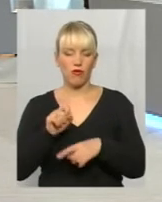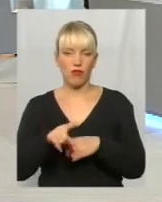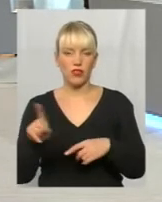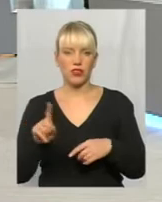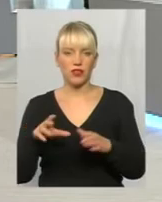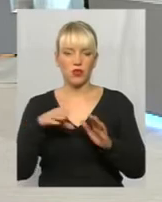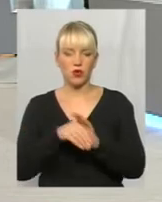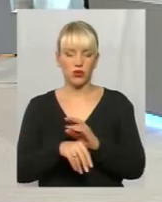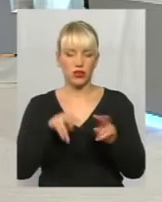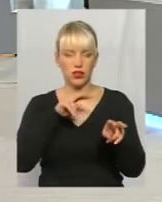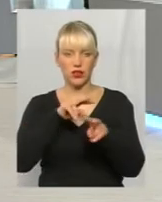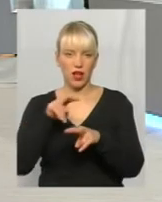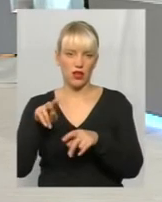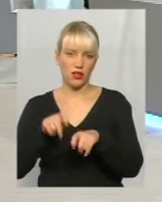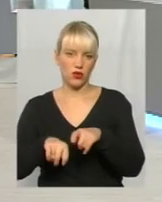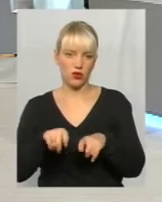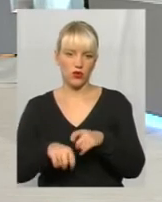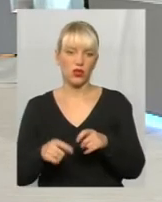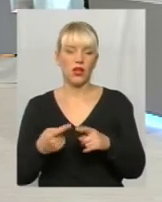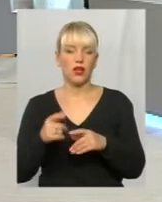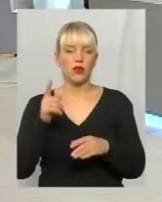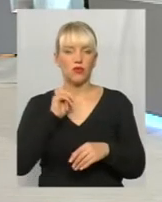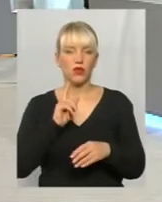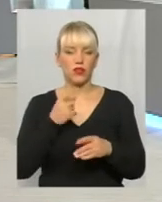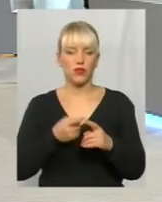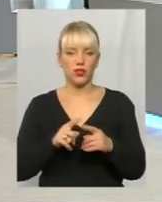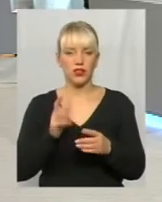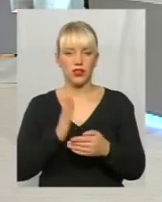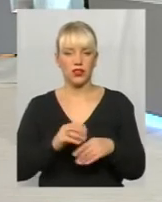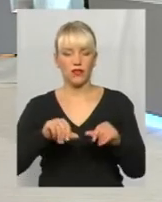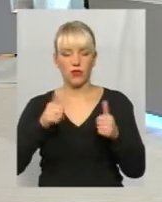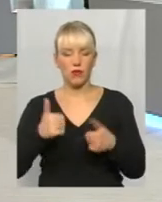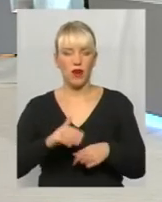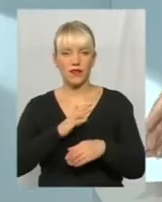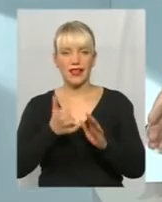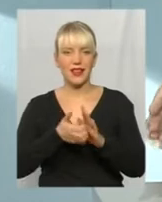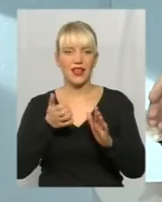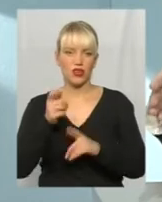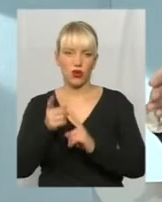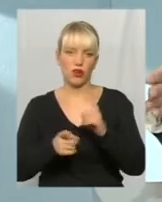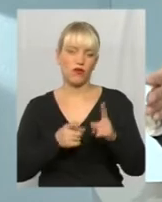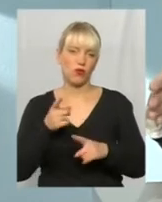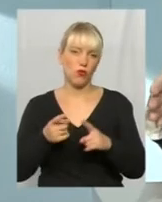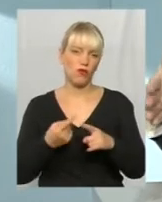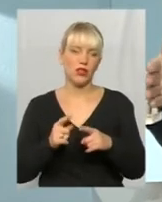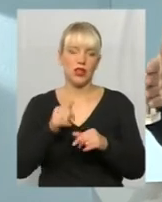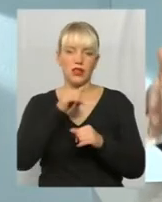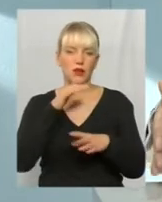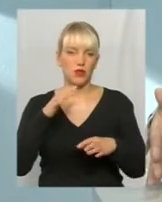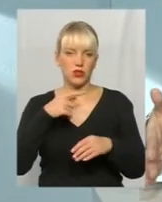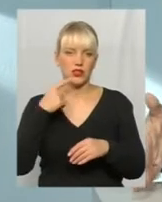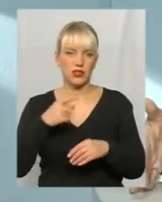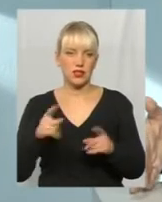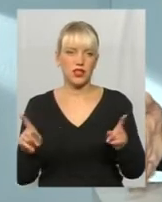-контроль. От, доки вони знаходяться в форматі недореформованому, от, власне кажучи, і не можна було